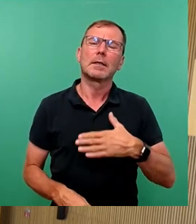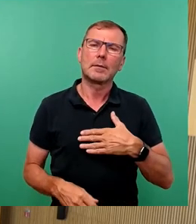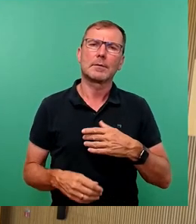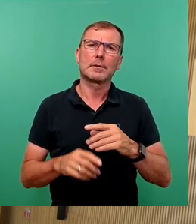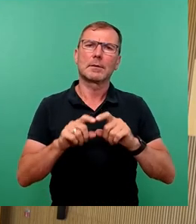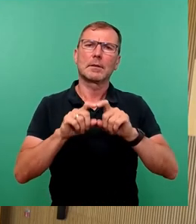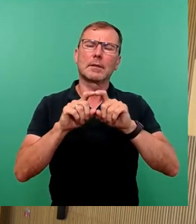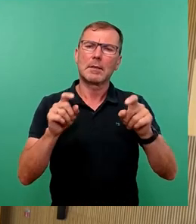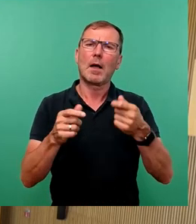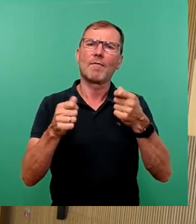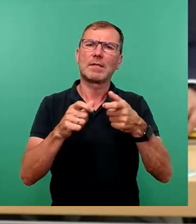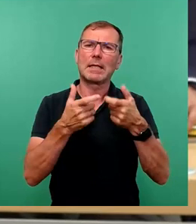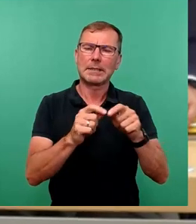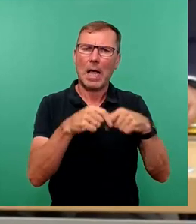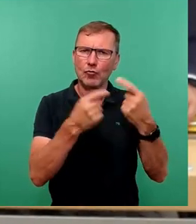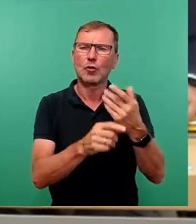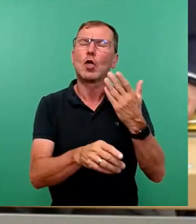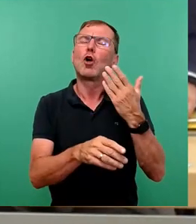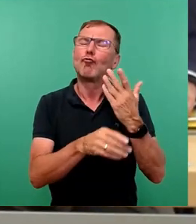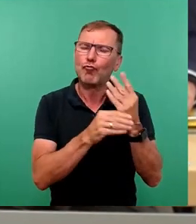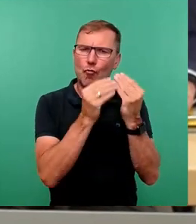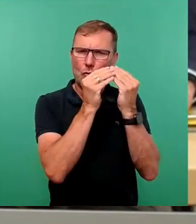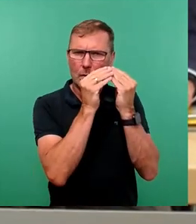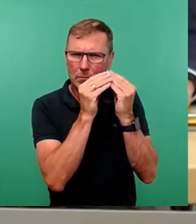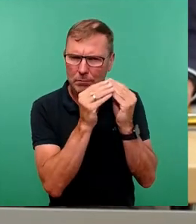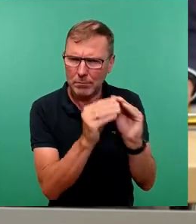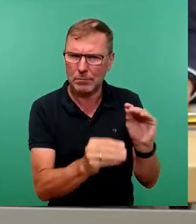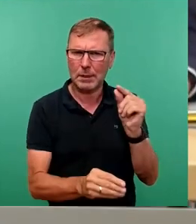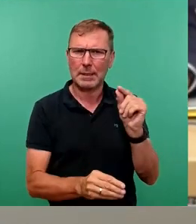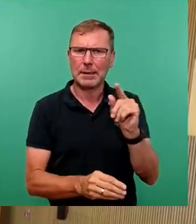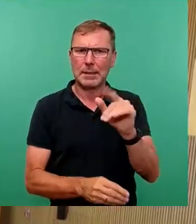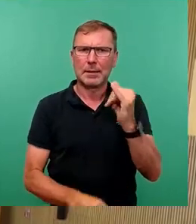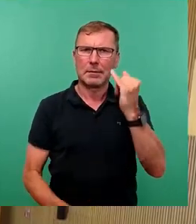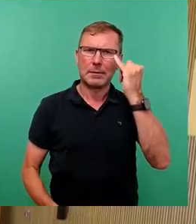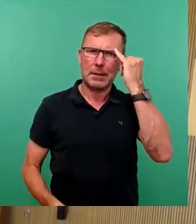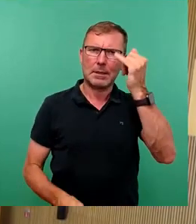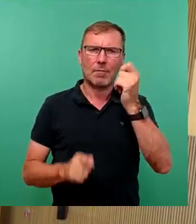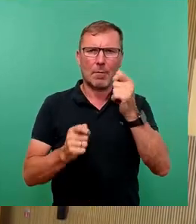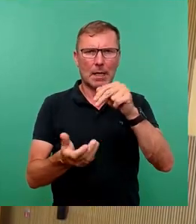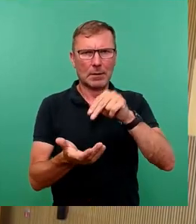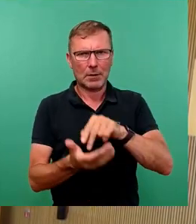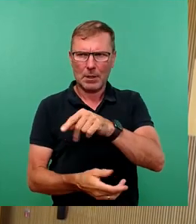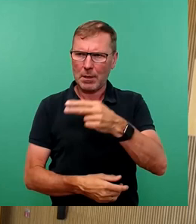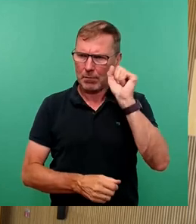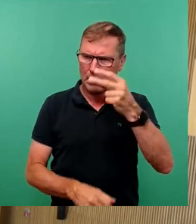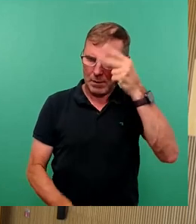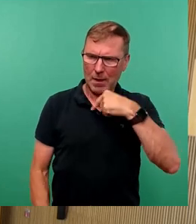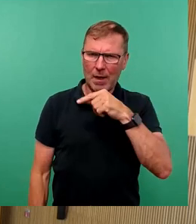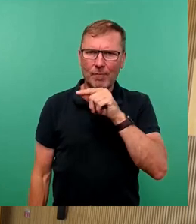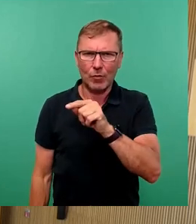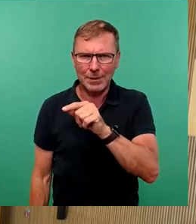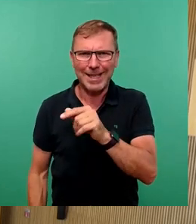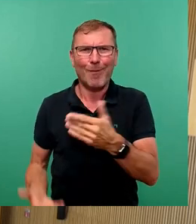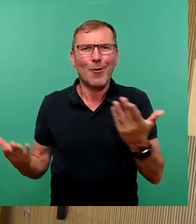Väterführenden Finanzausschusses durchblicken lassen. Ich sage, die Idee des Antragstellers verstehe ich nur so, wie es